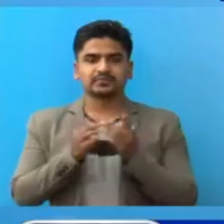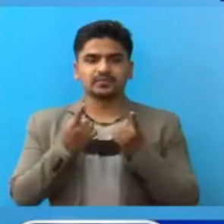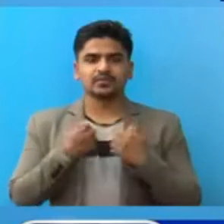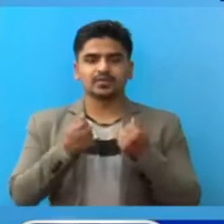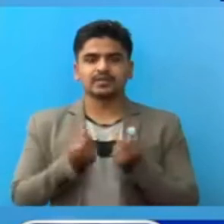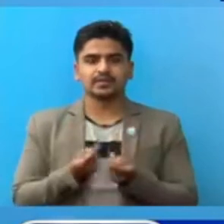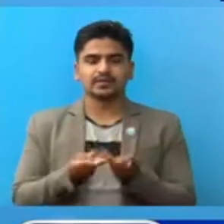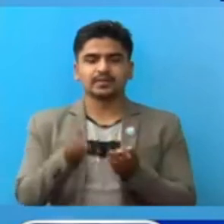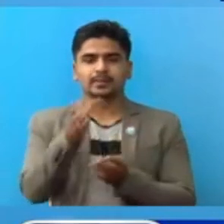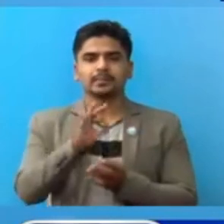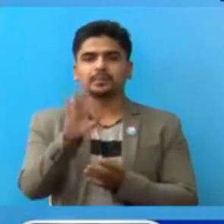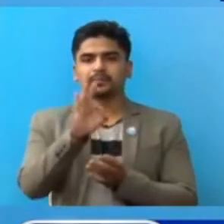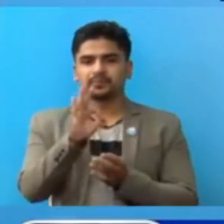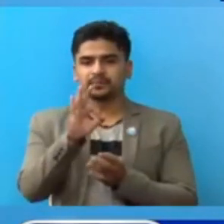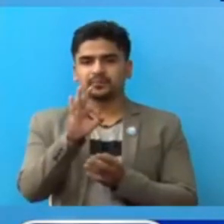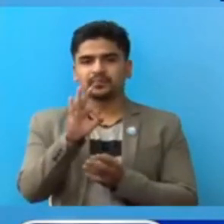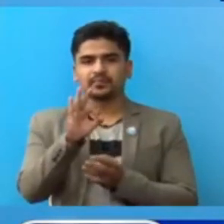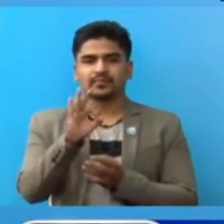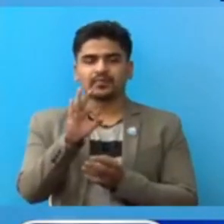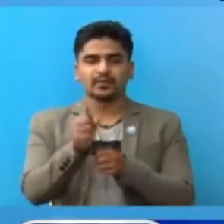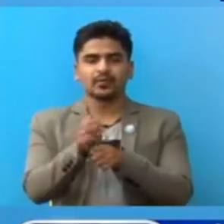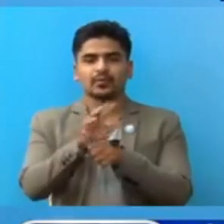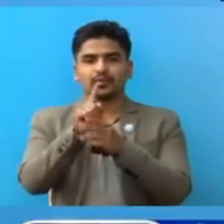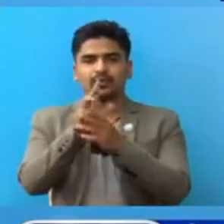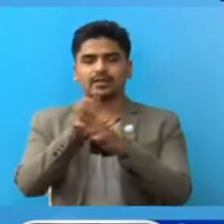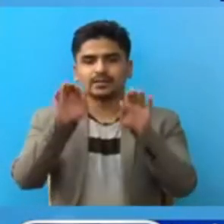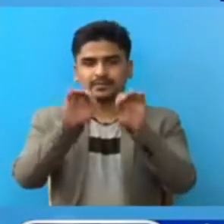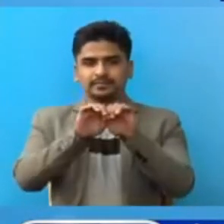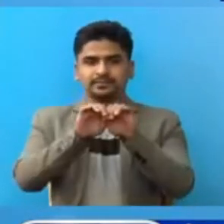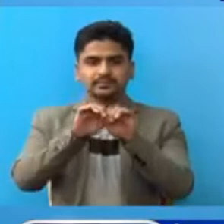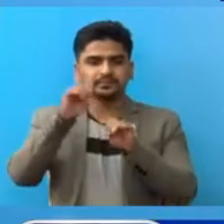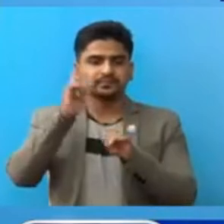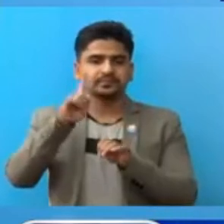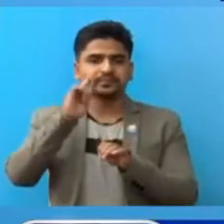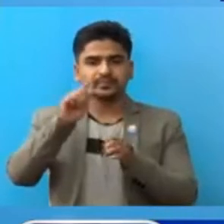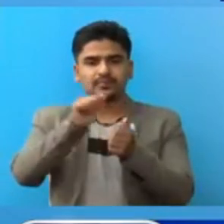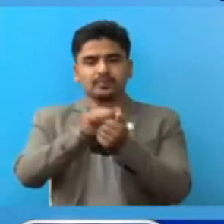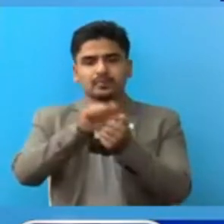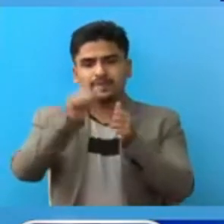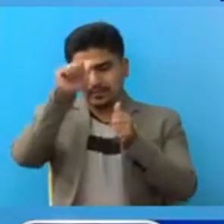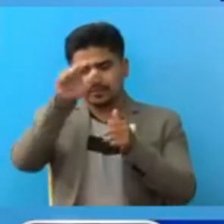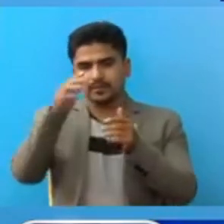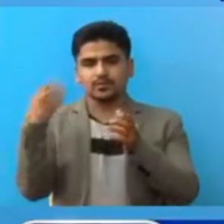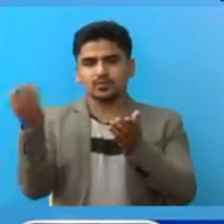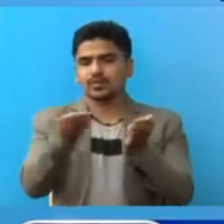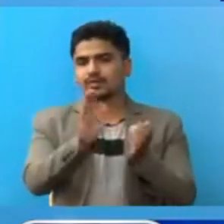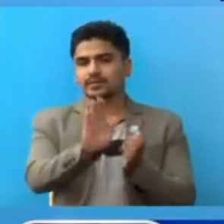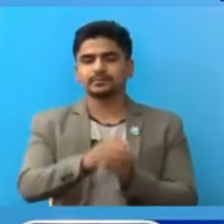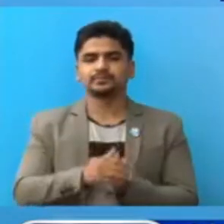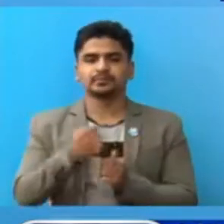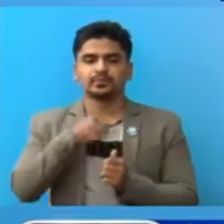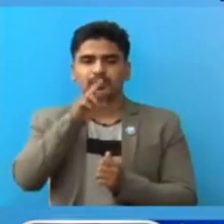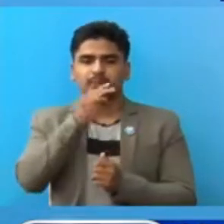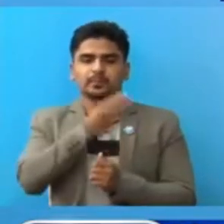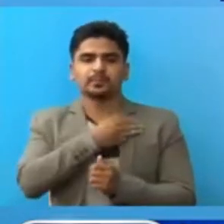स्वास्त्य तता जन्द संख्या मत्रा लेको COVID-19 संबंदी नियमित प्रेस ब्रीफिंग मां स्वागत चा मौ